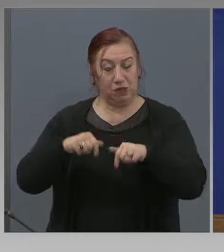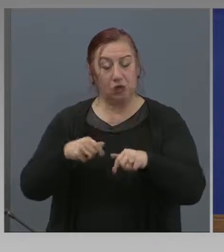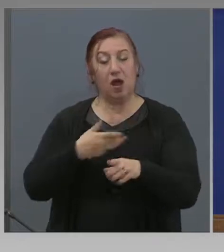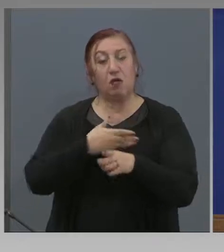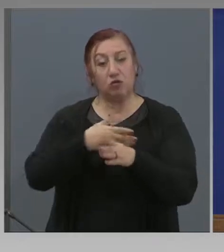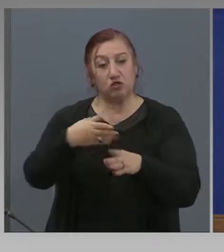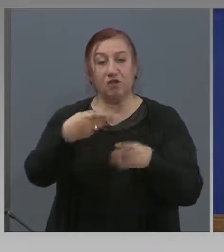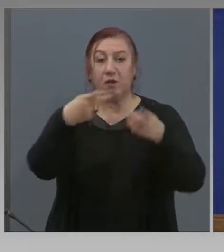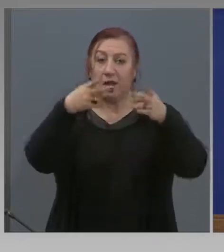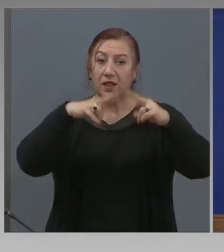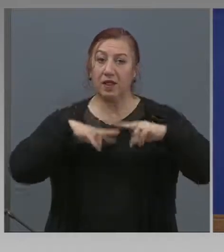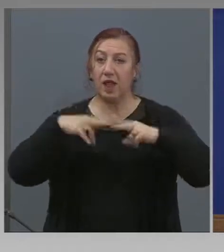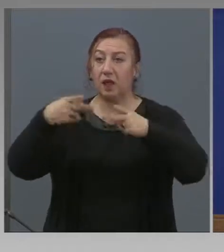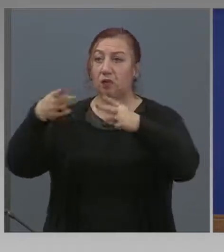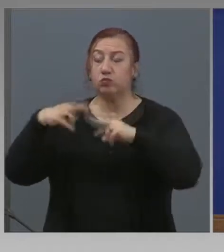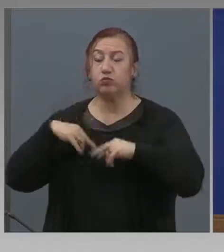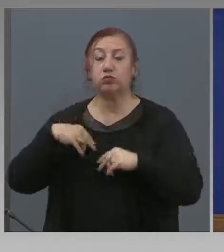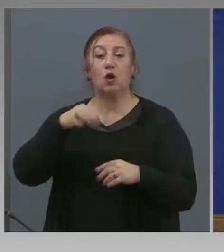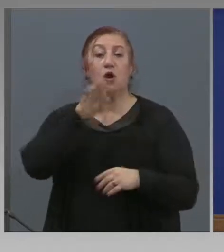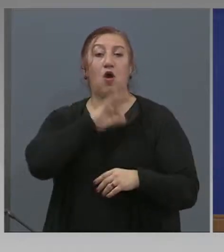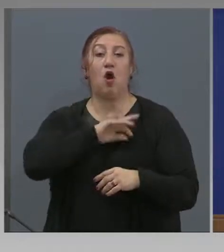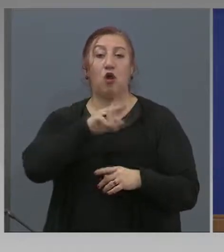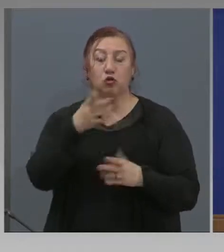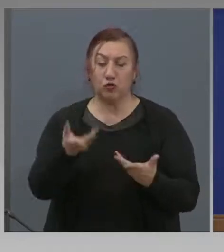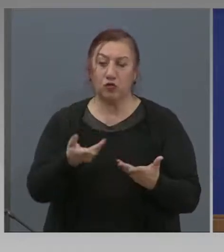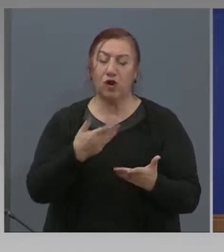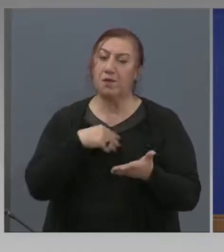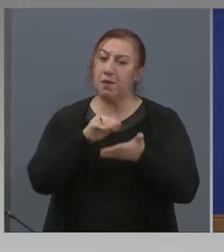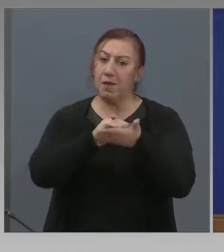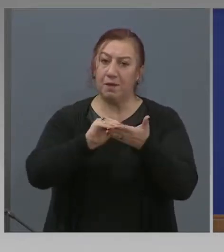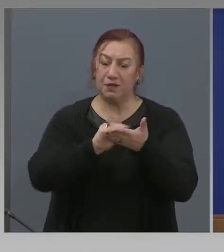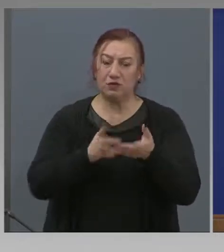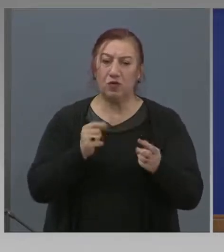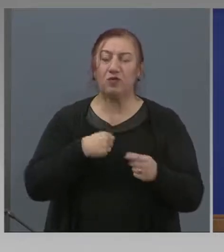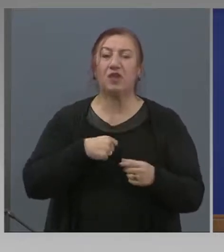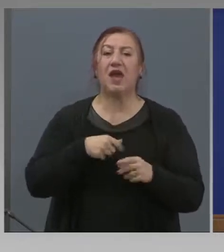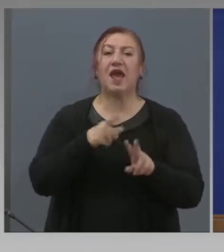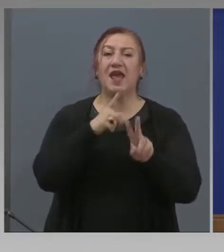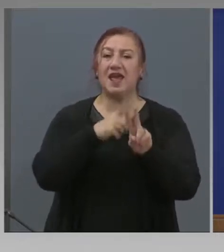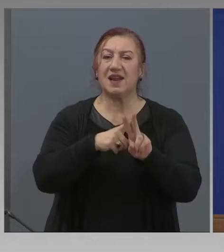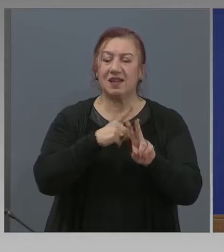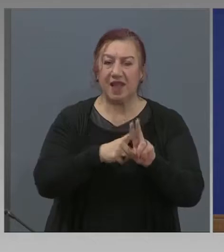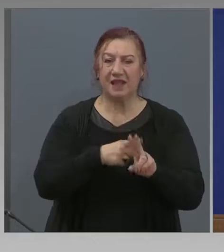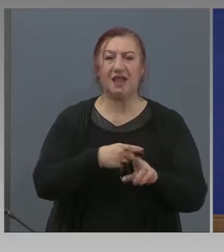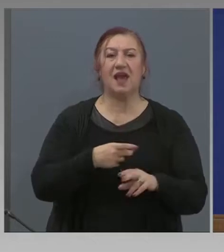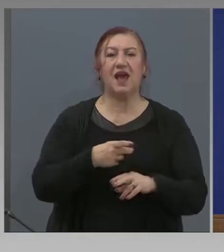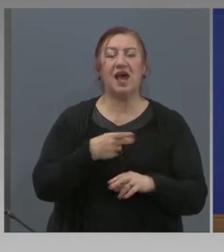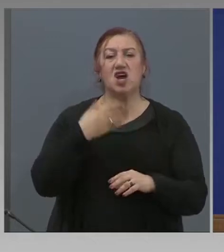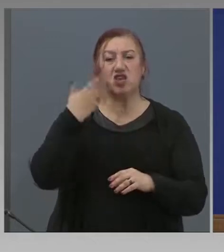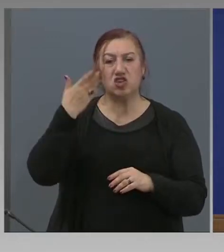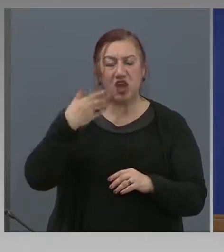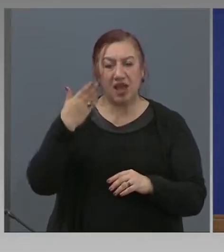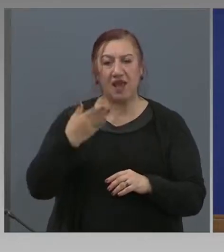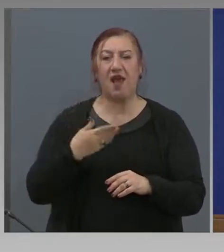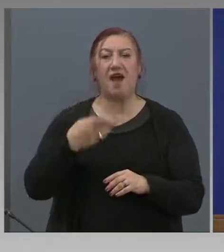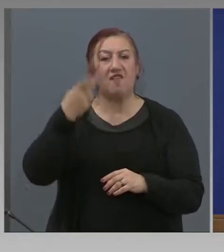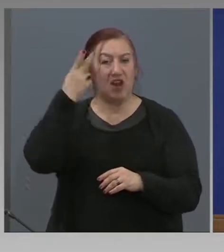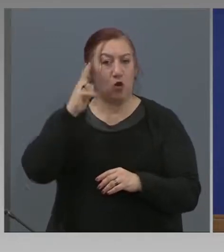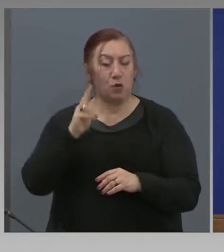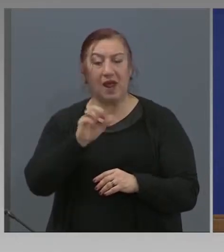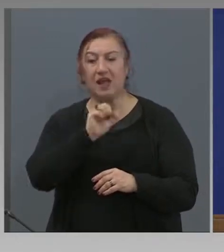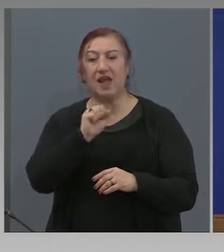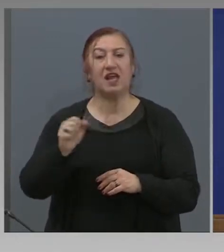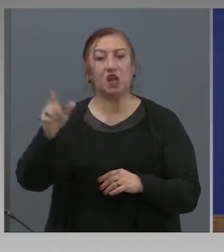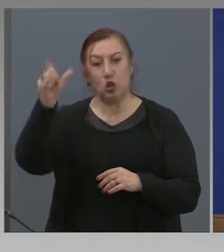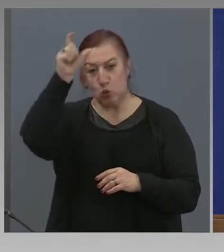момента имаме писменно съгласи от следните държави – Ирландия, Чехи, Великобритания и Турция. Тоест гражданите, които се